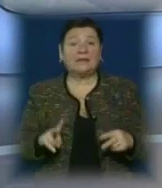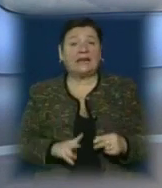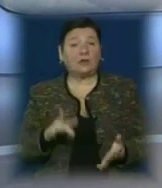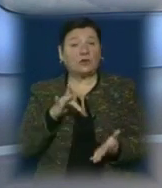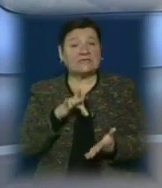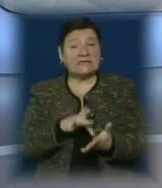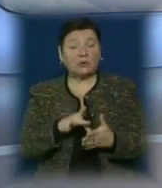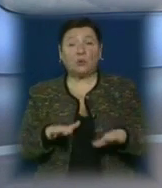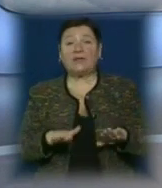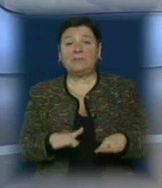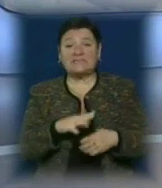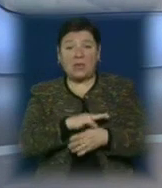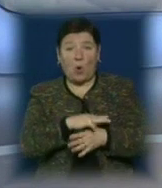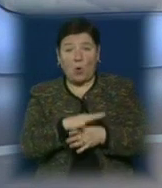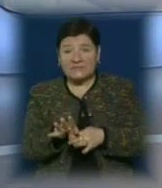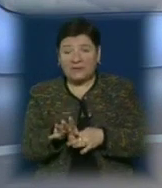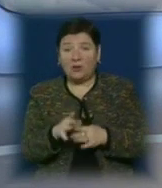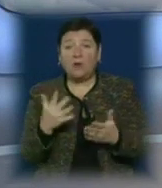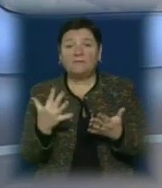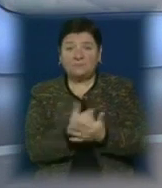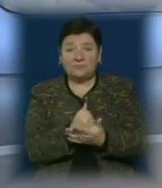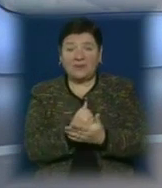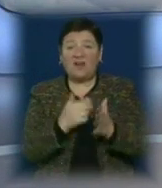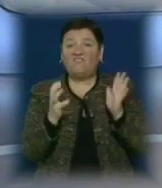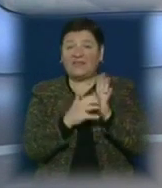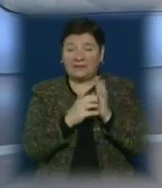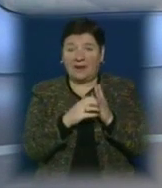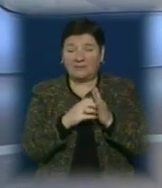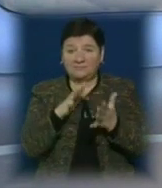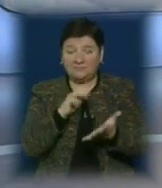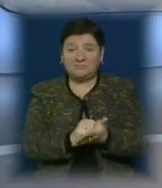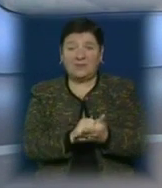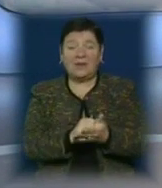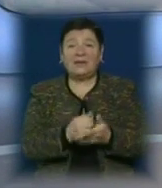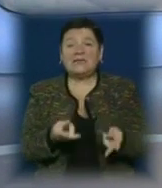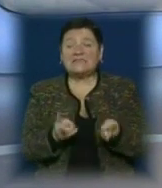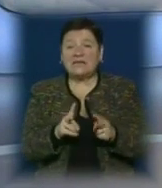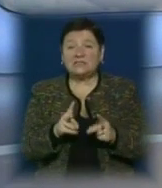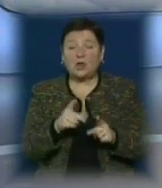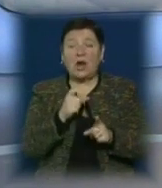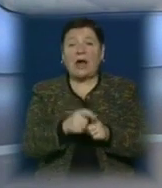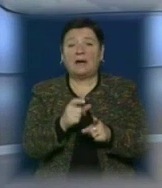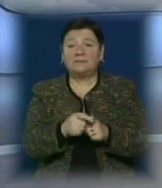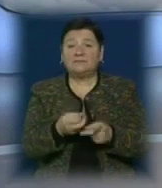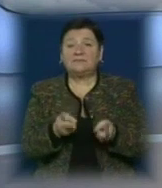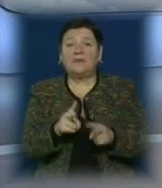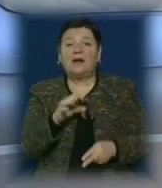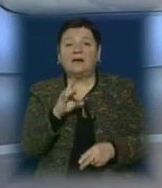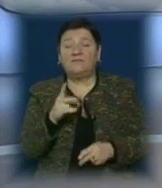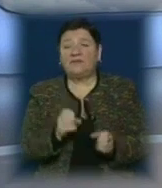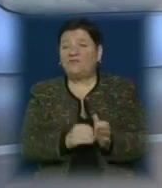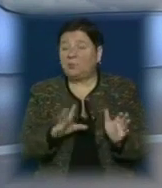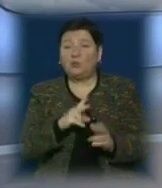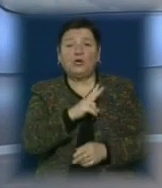центру. На місці обстрілу слідчі виявили пошкодження вікна та залишки від заряду гранатомета. Від вибуху ніхто не